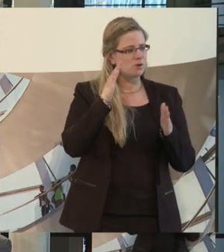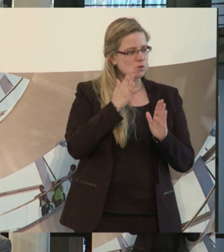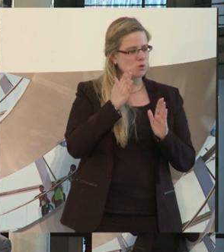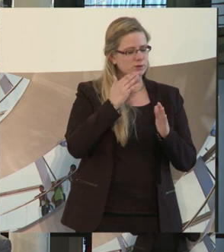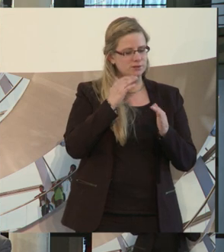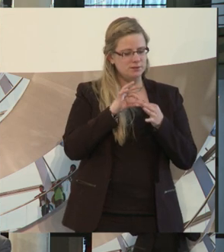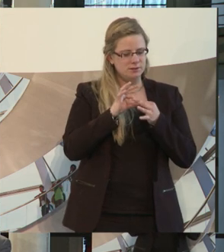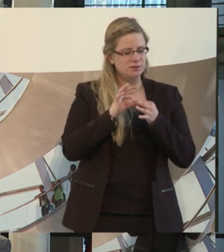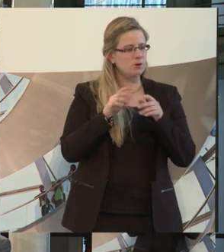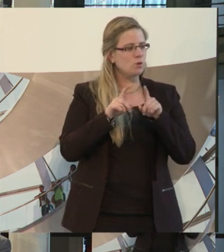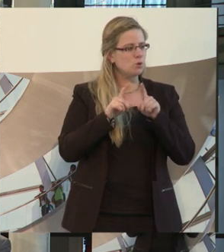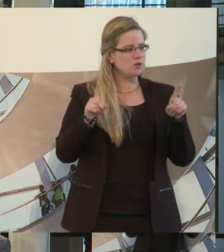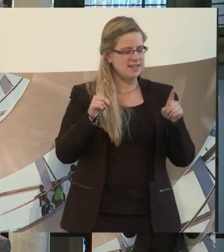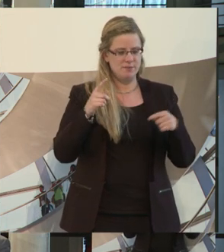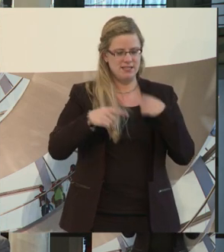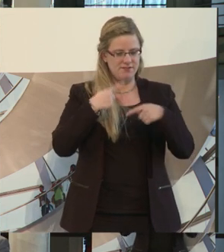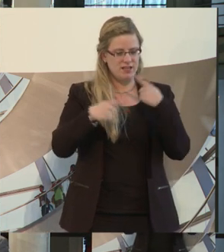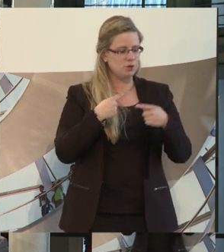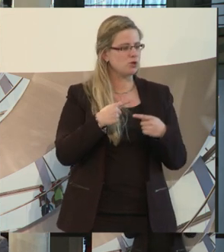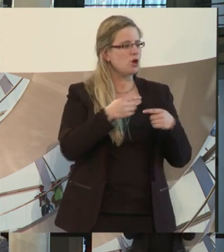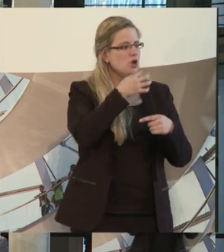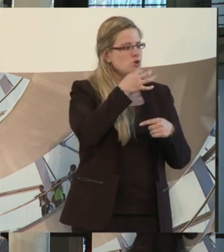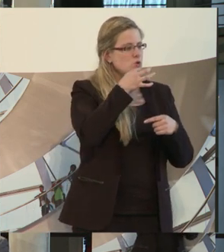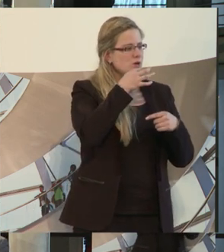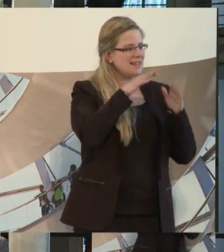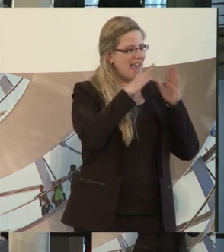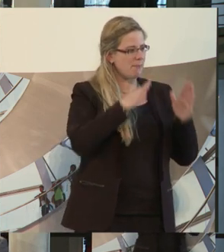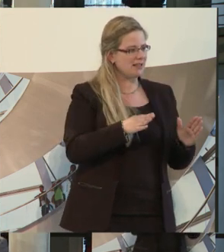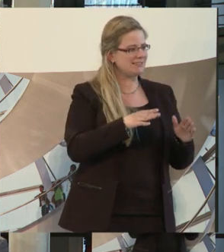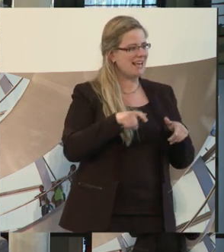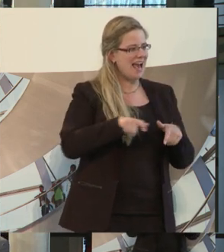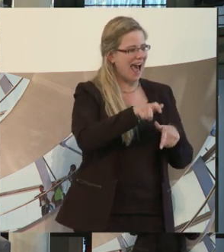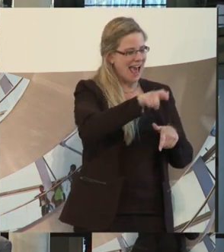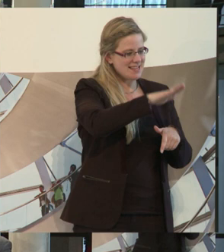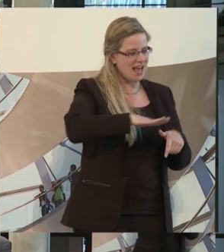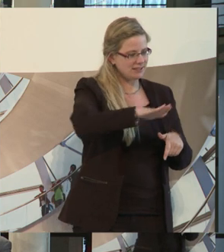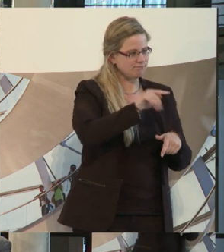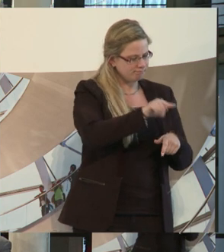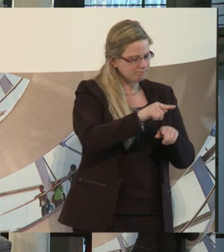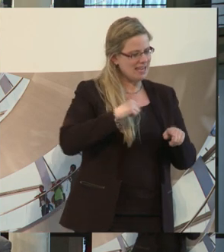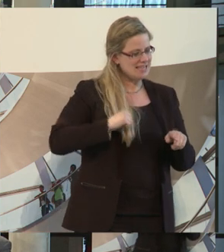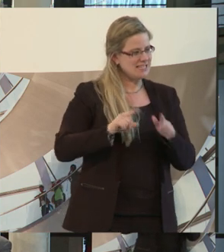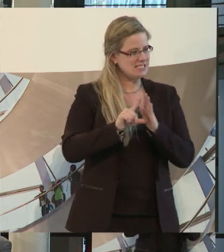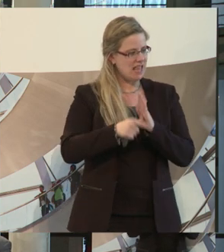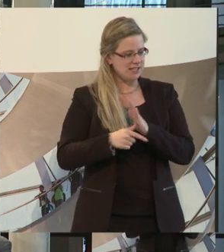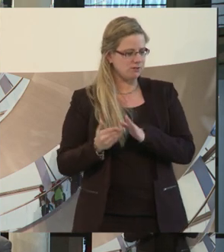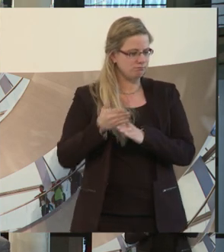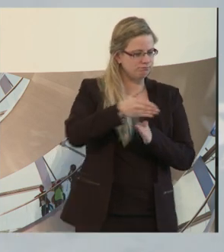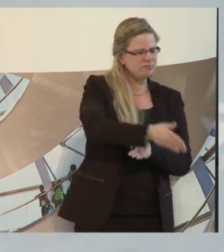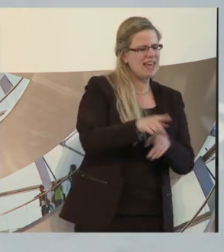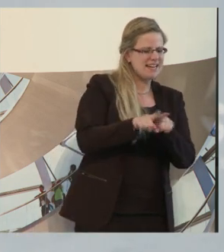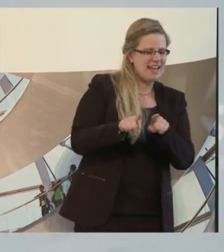sagen und zwar das Jugendherbergswerk Rheinland, wo wir halt als Dienstleister tätig sind. Wir sind da ähnlich wie der Kindertraum